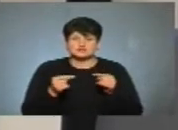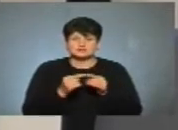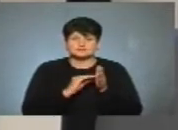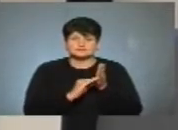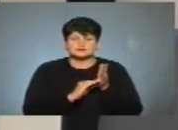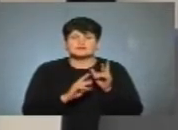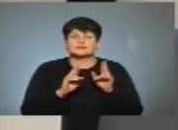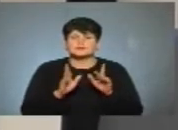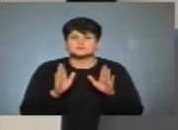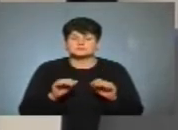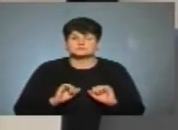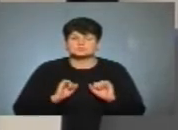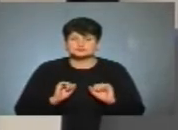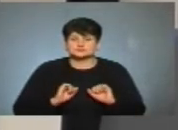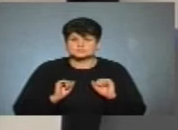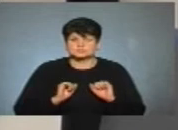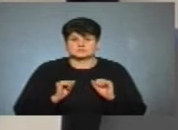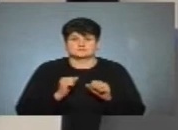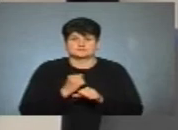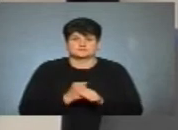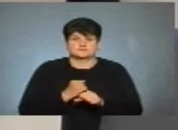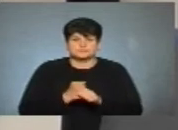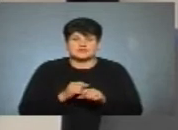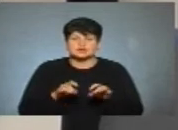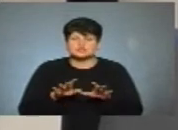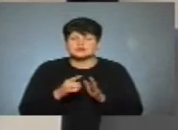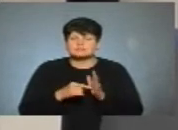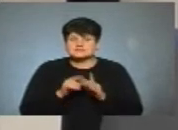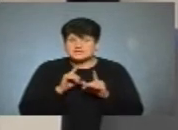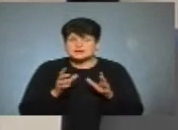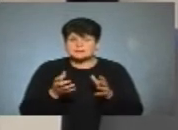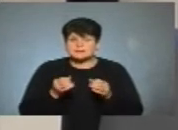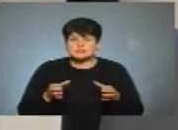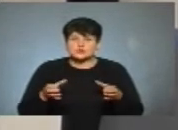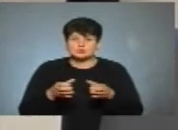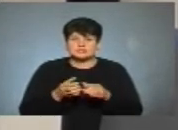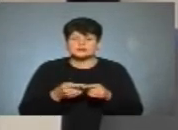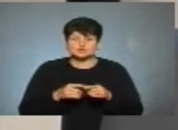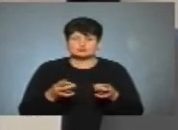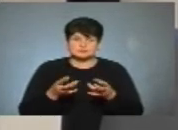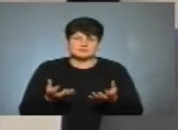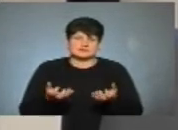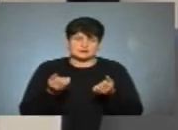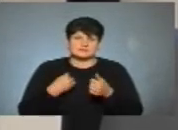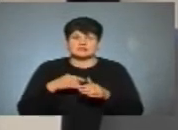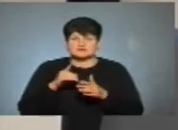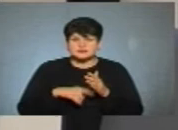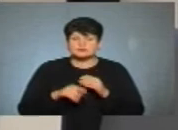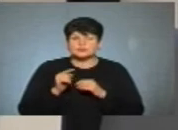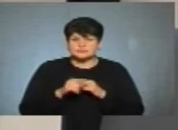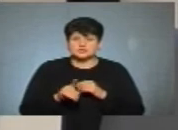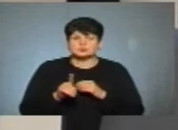яким чином ми будемо намагатися діяти, тому що рішення в міській раді приймається колективно і, очевидно, для цього потрібна буде підтримка. Але ми віримо в те, що